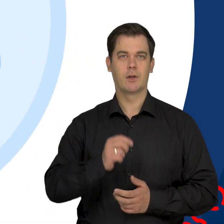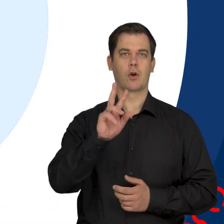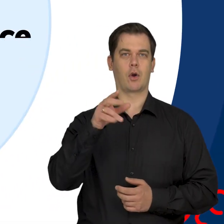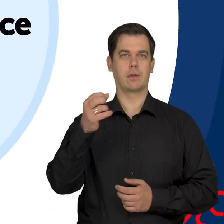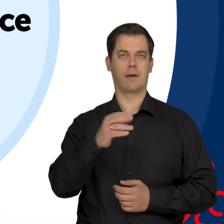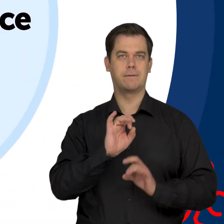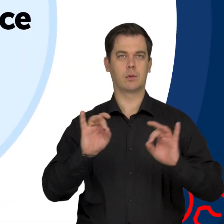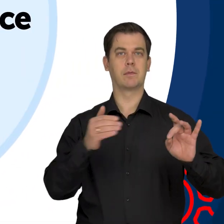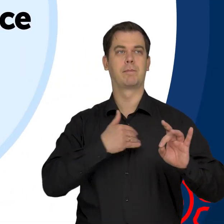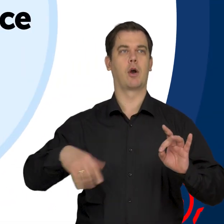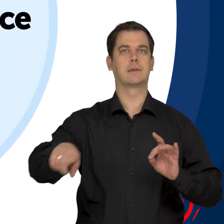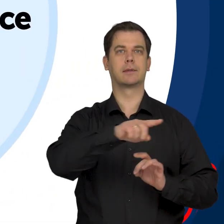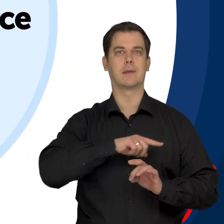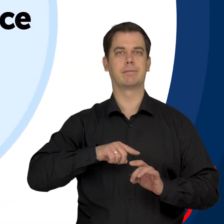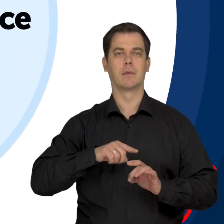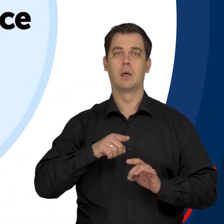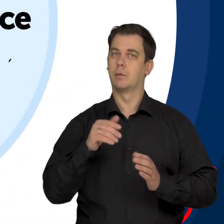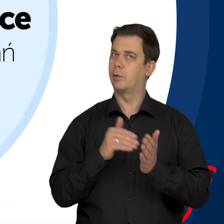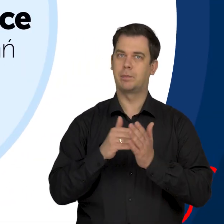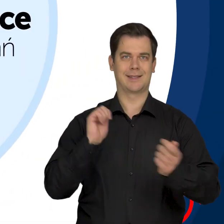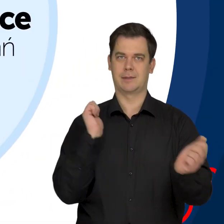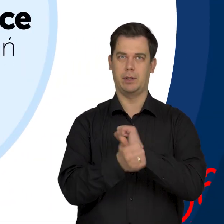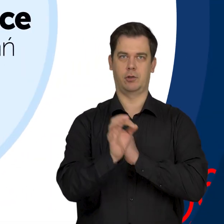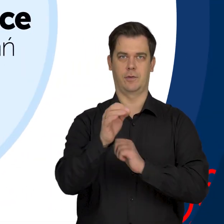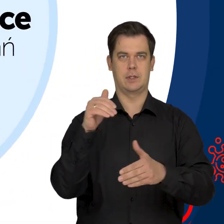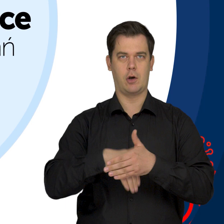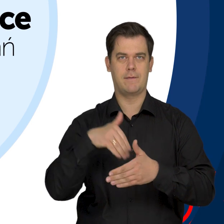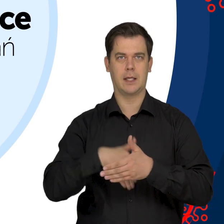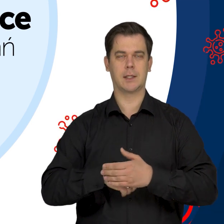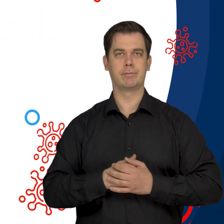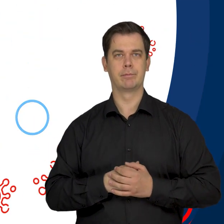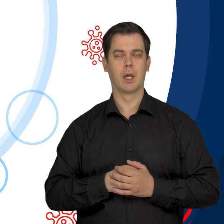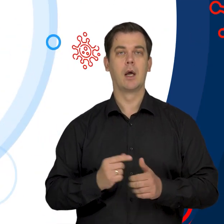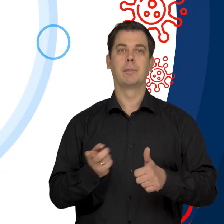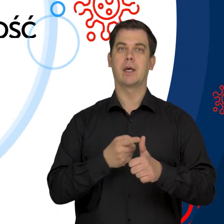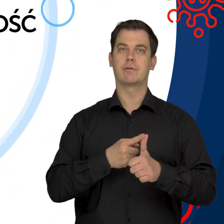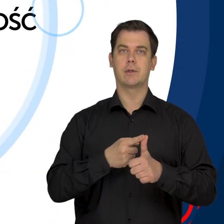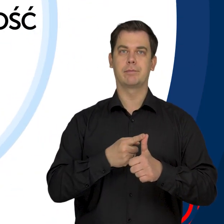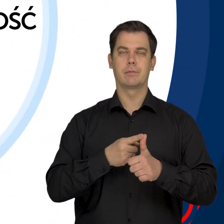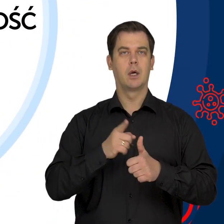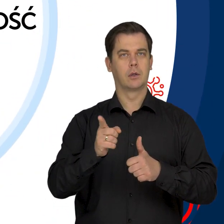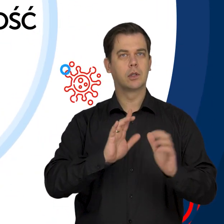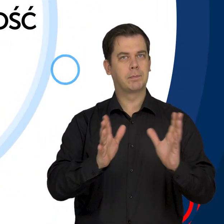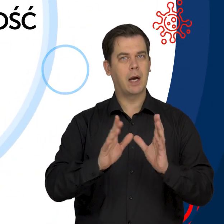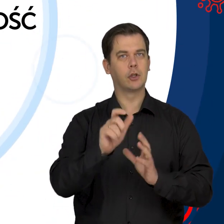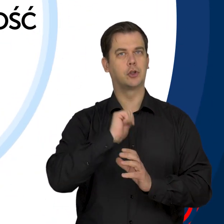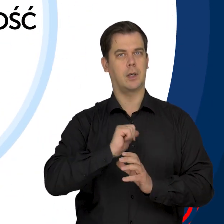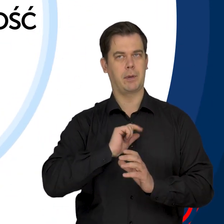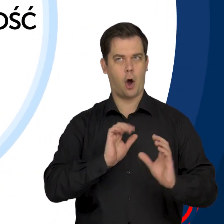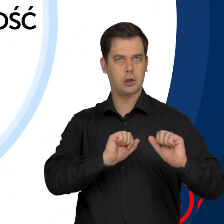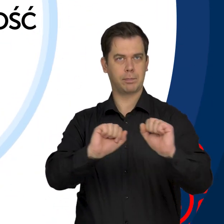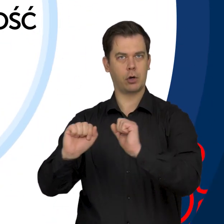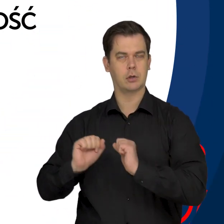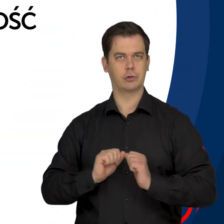Koronawirus w Polsce. Czas na zmianę zachowań. Po pierwsze, dbaj o swoją